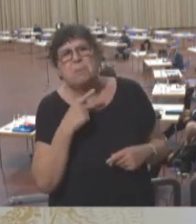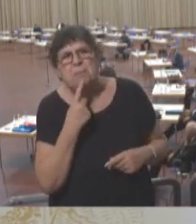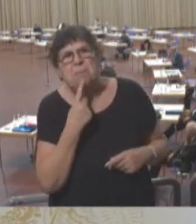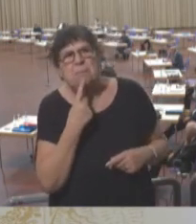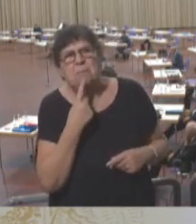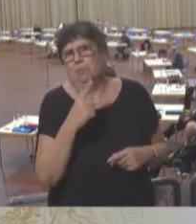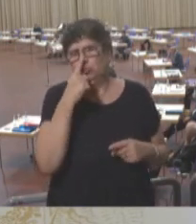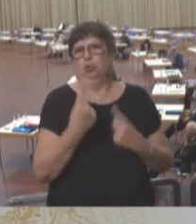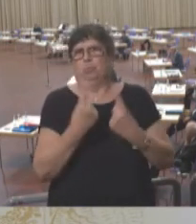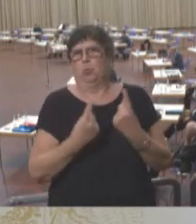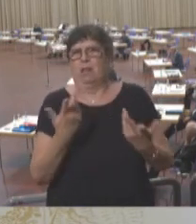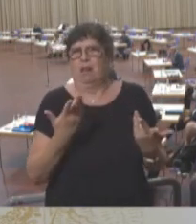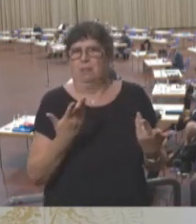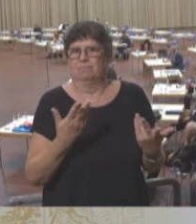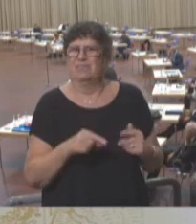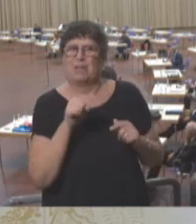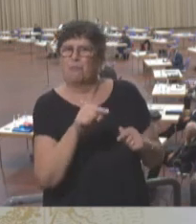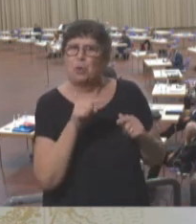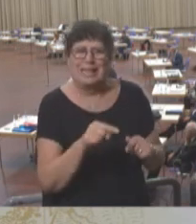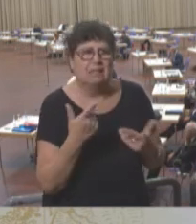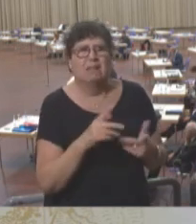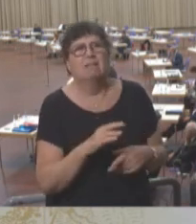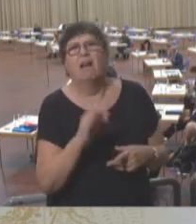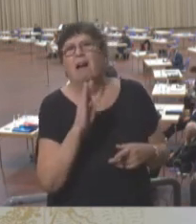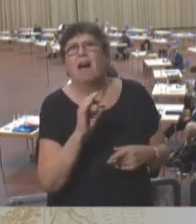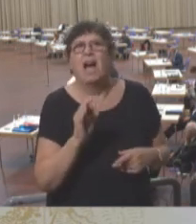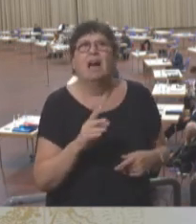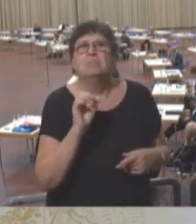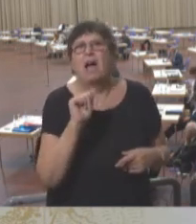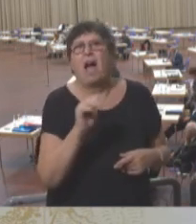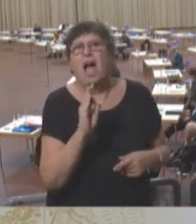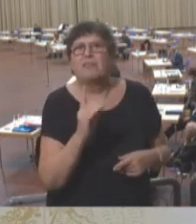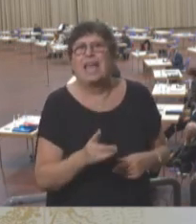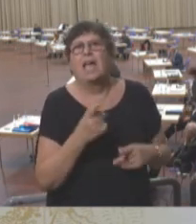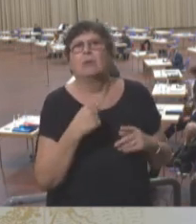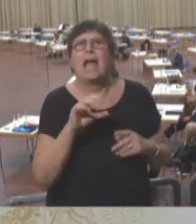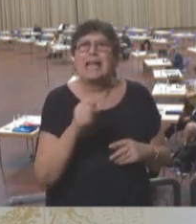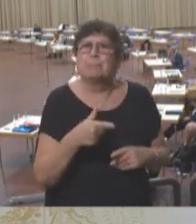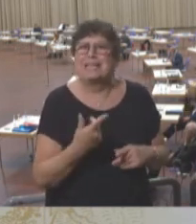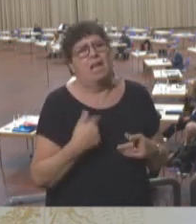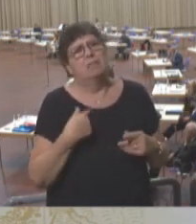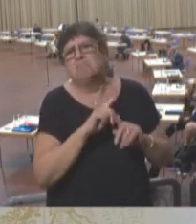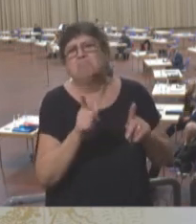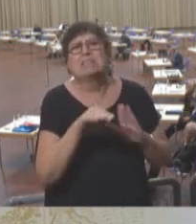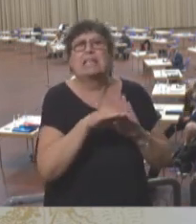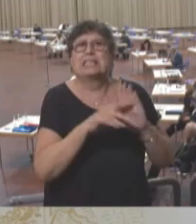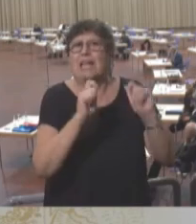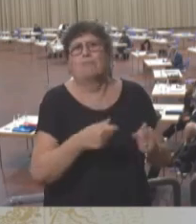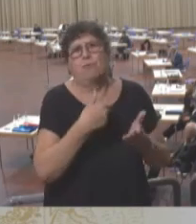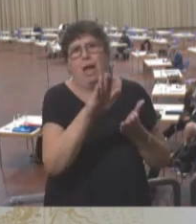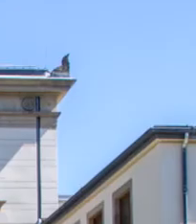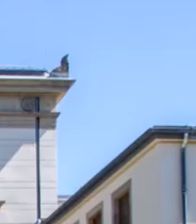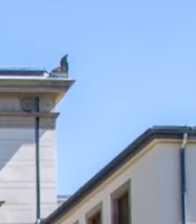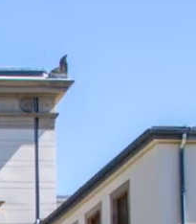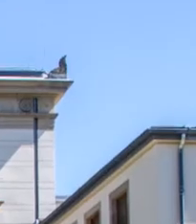Und das ist wieder leer von Ihnen. Die SPD-Fraktion und die Koalitionsfraktionen werden ihrem Gesetzesantrag nicht zustimmen. Vielen Dank für die